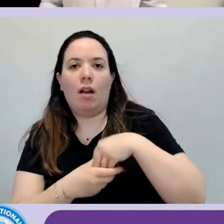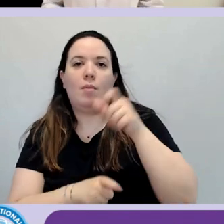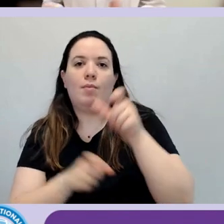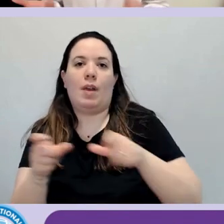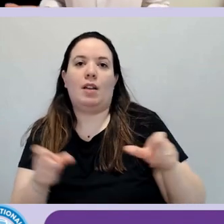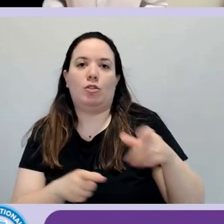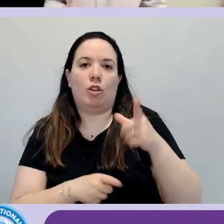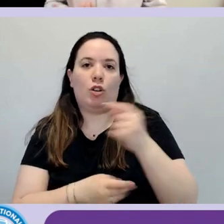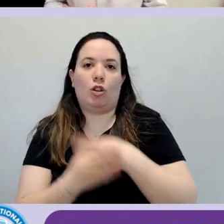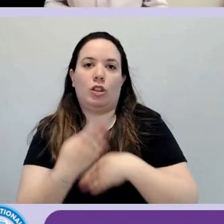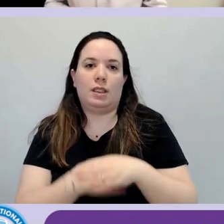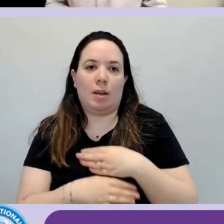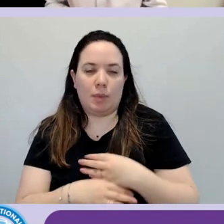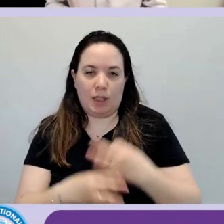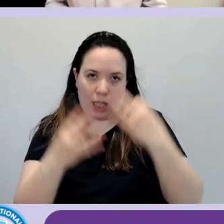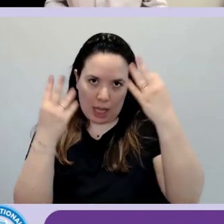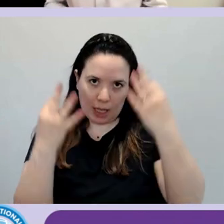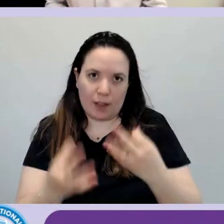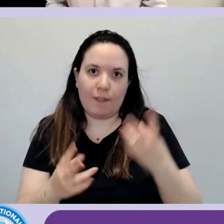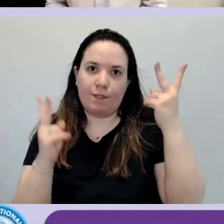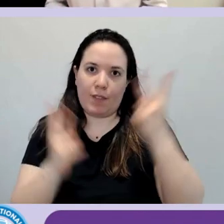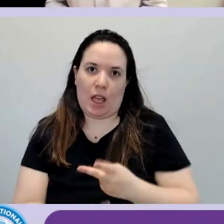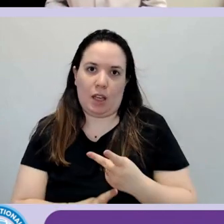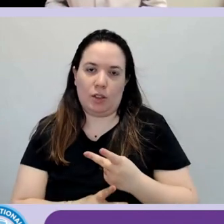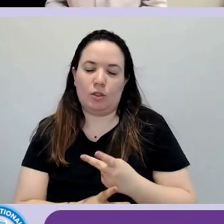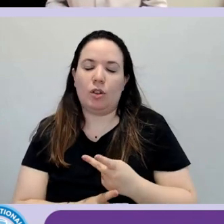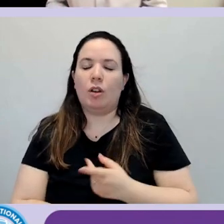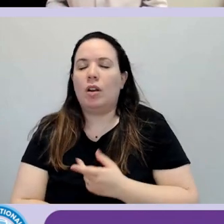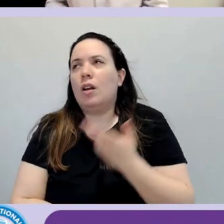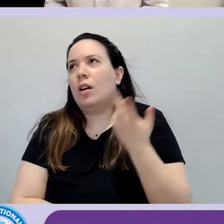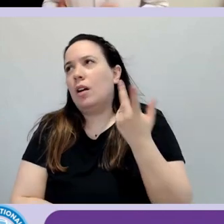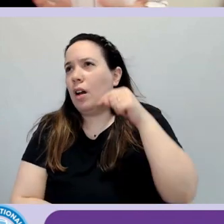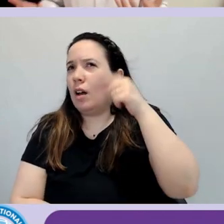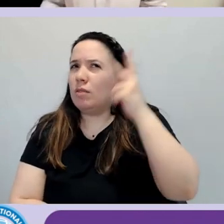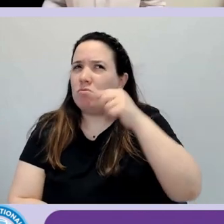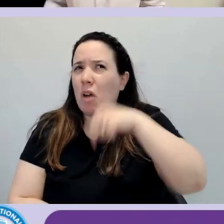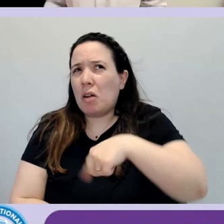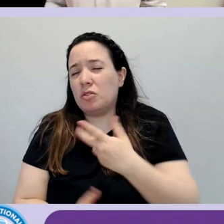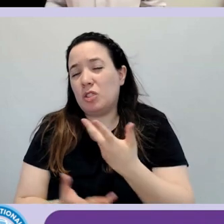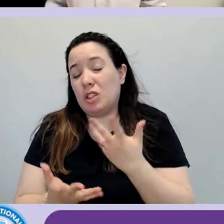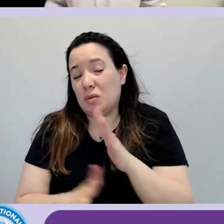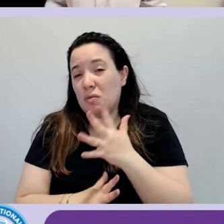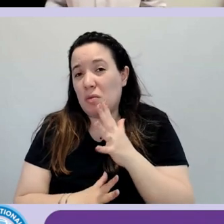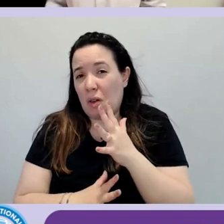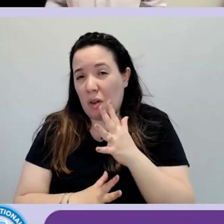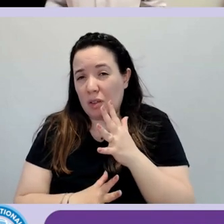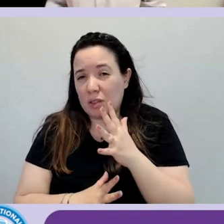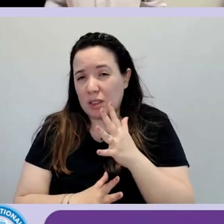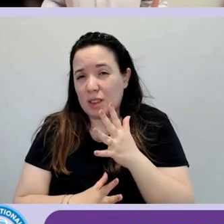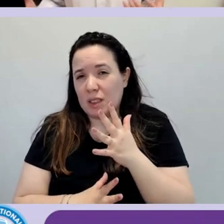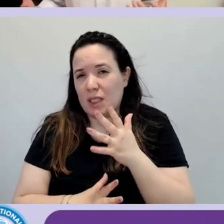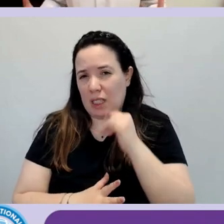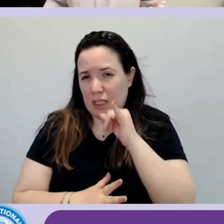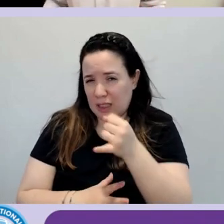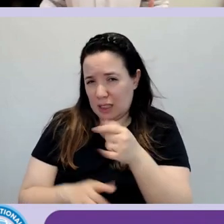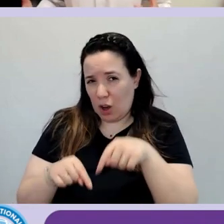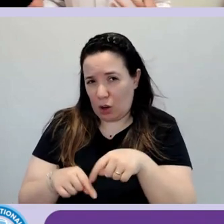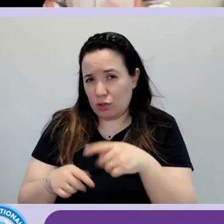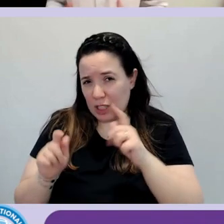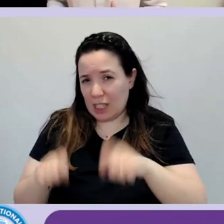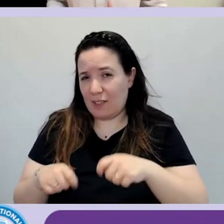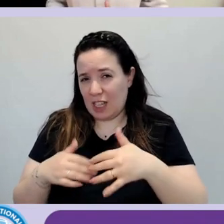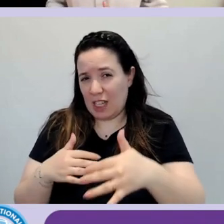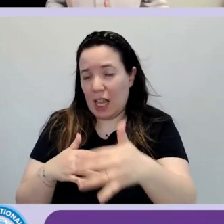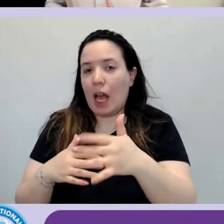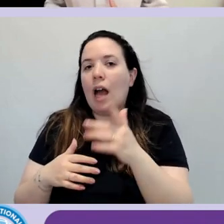sicuramente partendo dalla cosa forse che si sta facendo di più oggi che può essere comunque un punto di partenza e che quantomeno